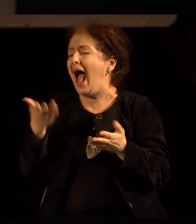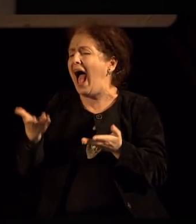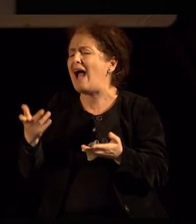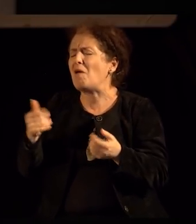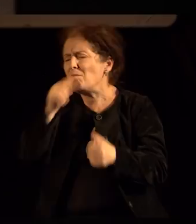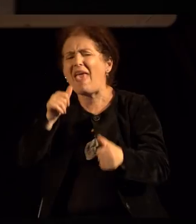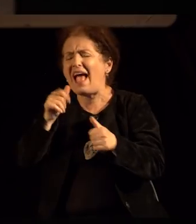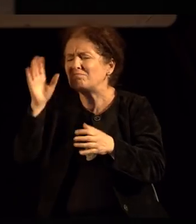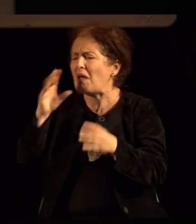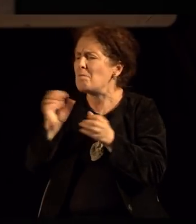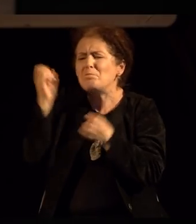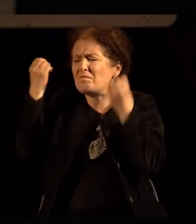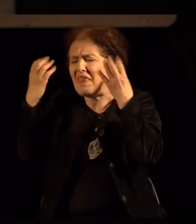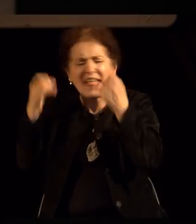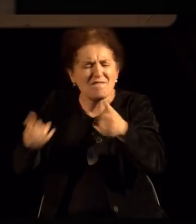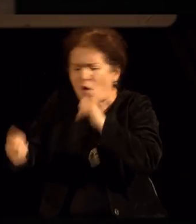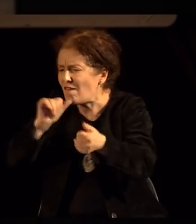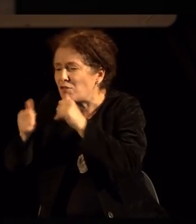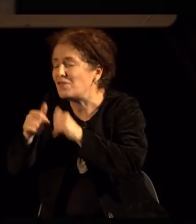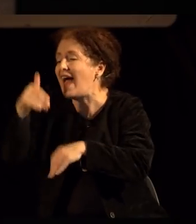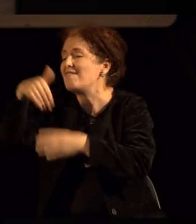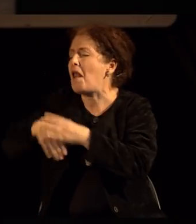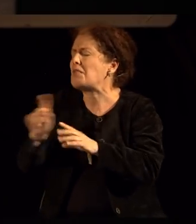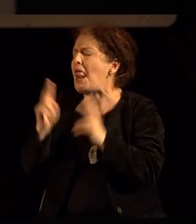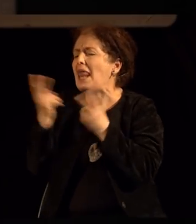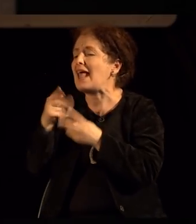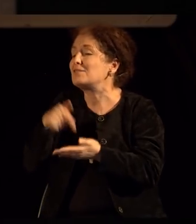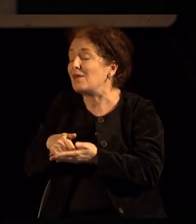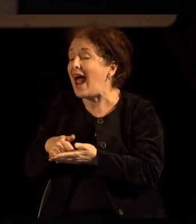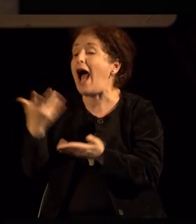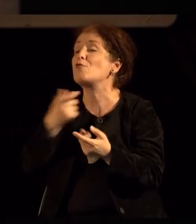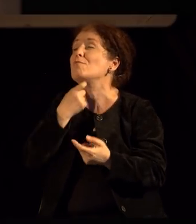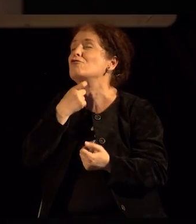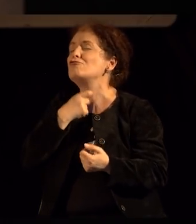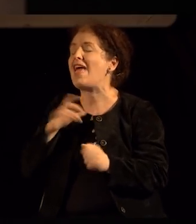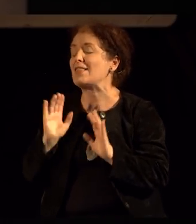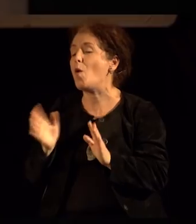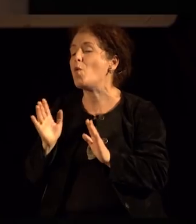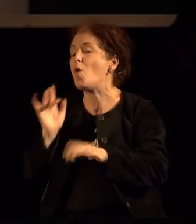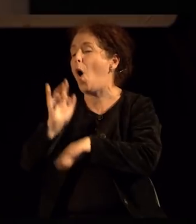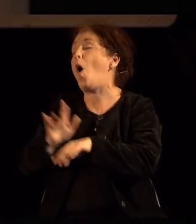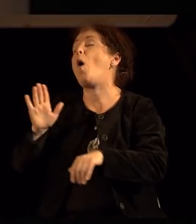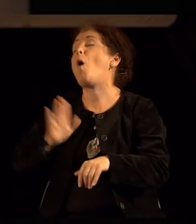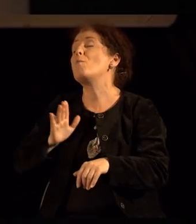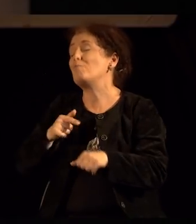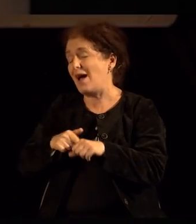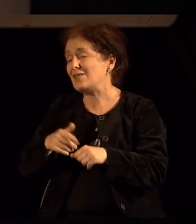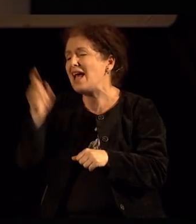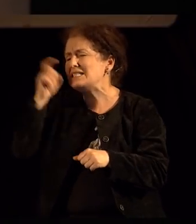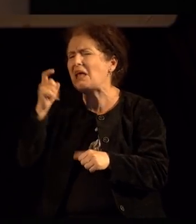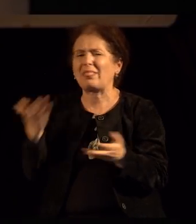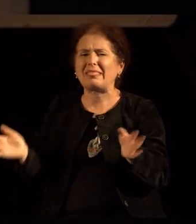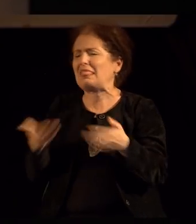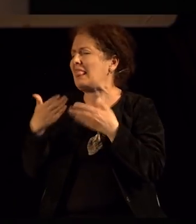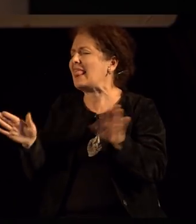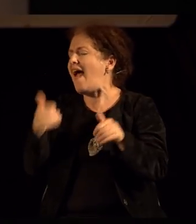еуфорија. Едно поинтензивно чувствување на задоволство во тој момент. И нако секој дневно кој пиеме,